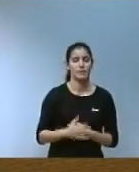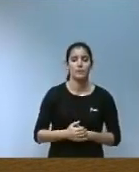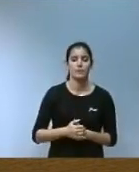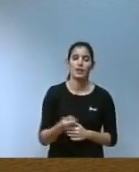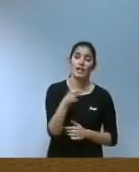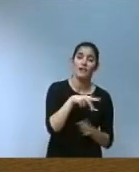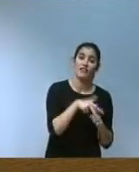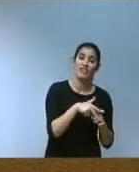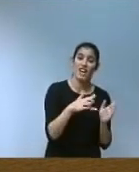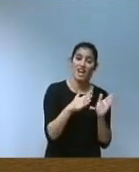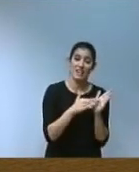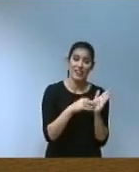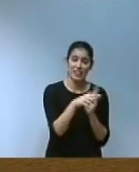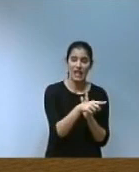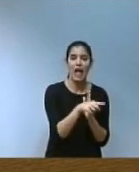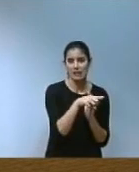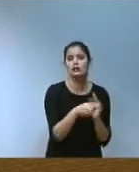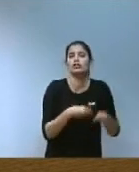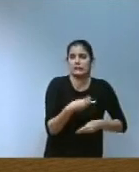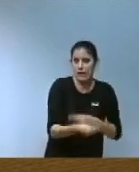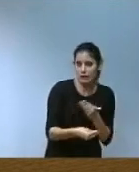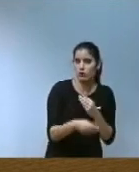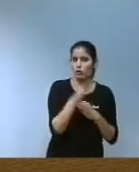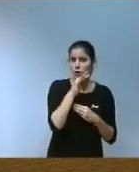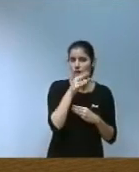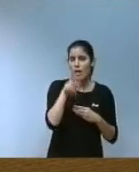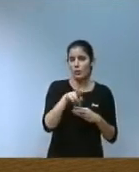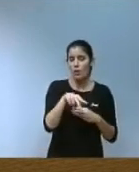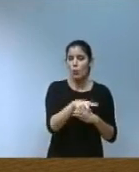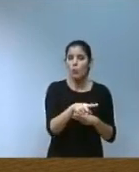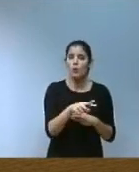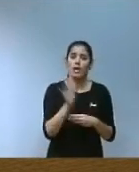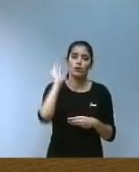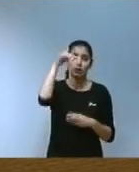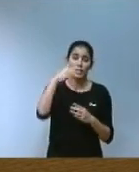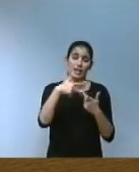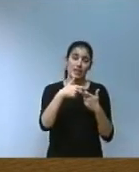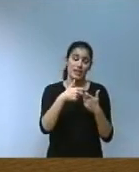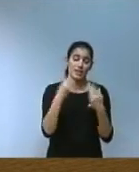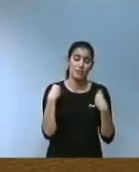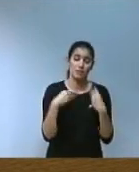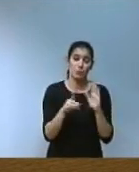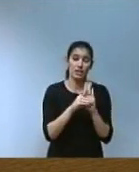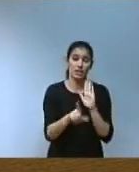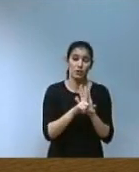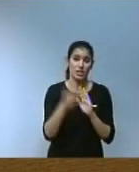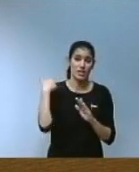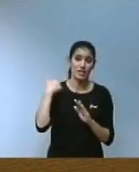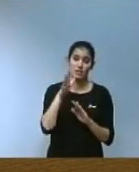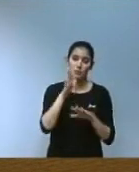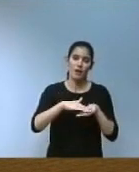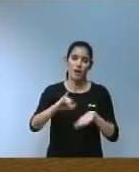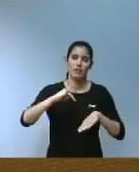cas de Fira València està executant-se per part de la Conselleria d'Isenda el que preveia el decret i ell per a l'assumpció del deute